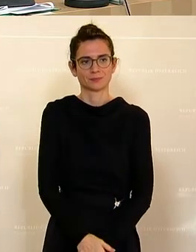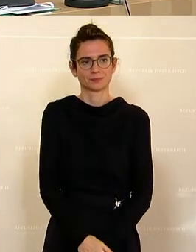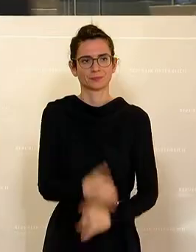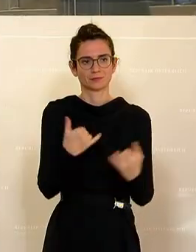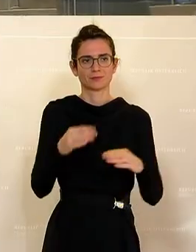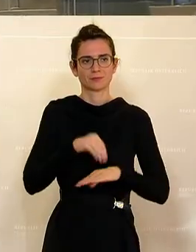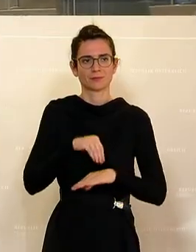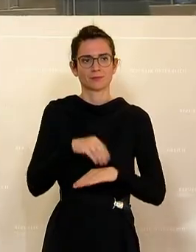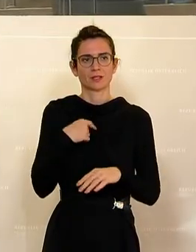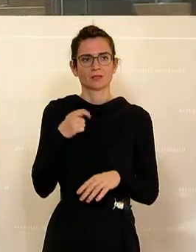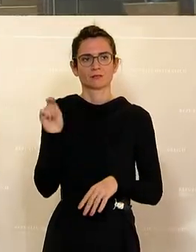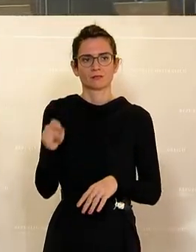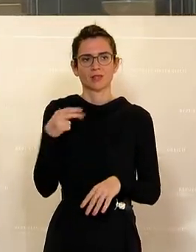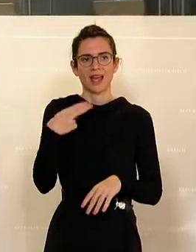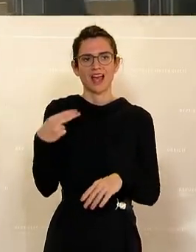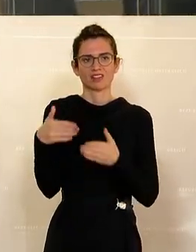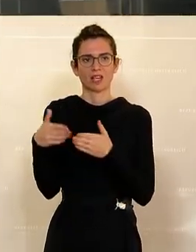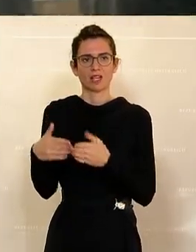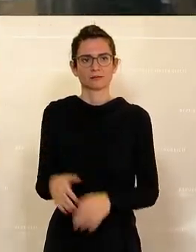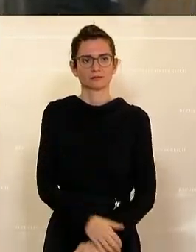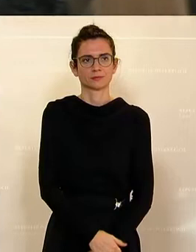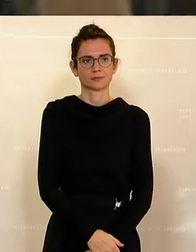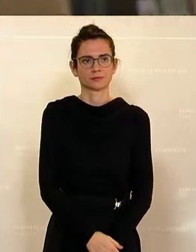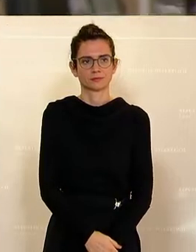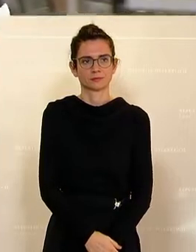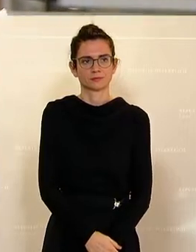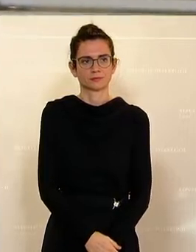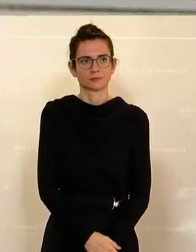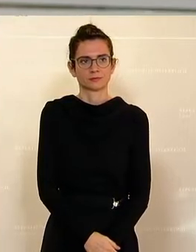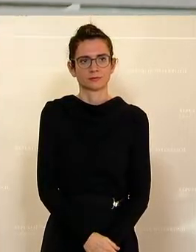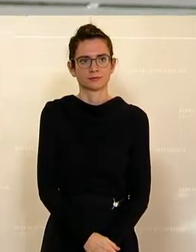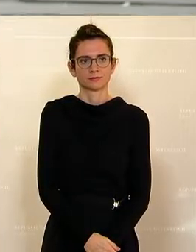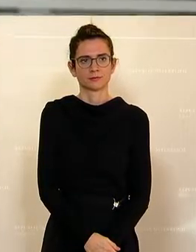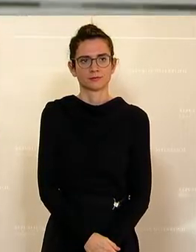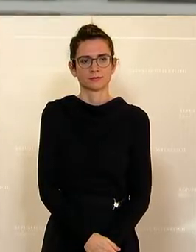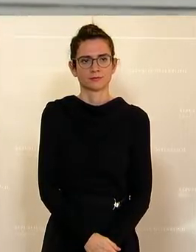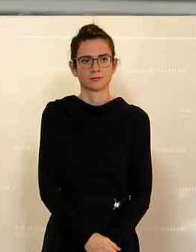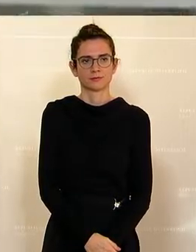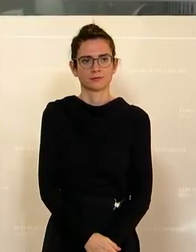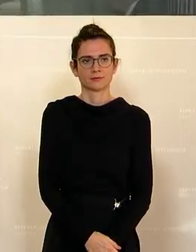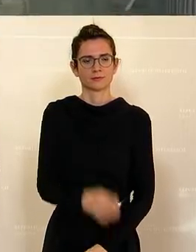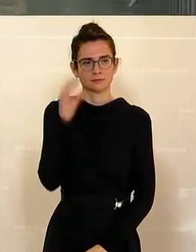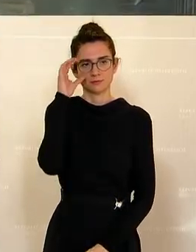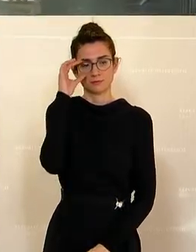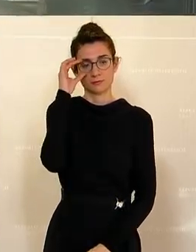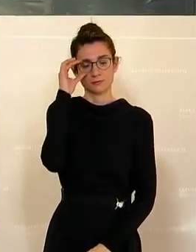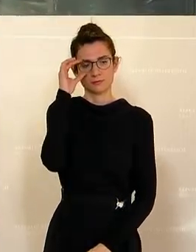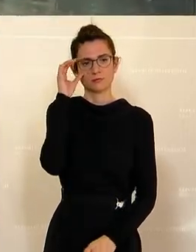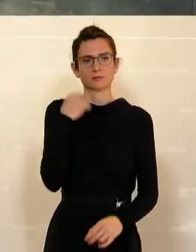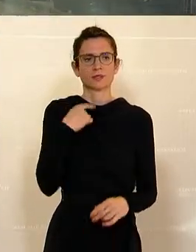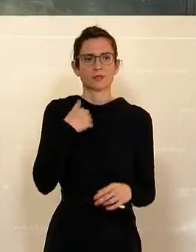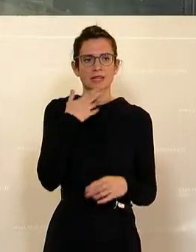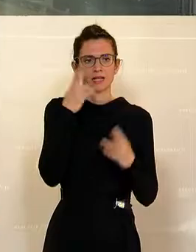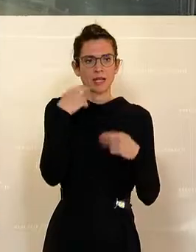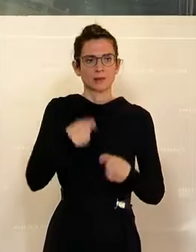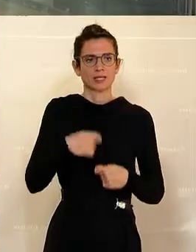mit einem Appell an die Bundesministerin. Tirol ist am Anschlag, was den Transit betrifft, so der Abgeordnete. Es